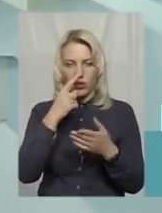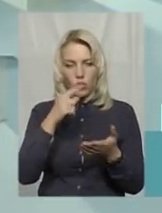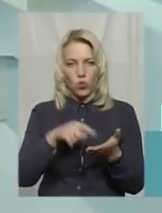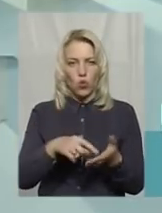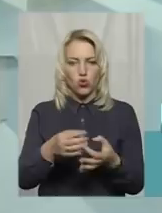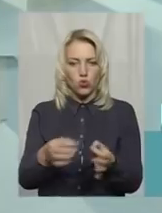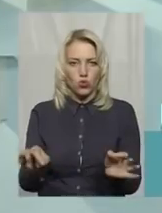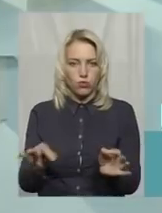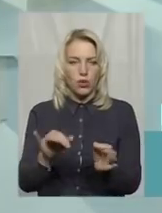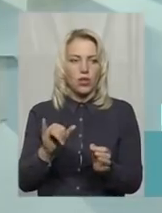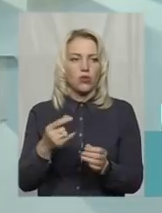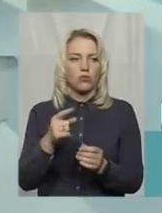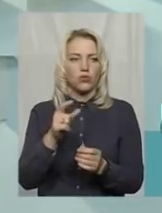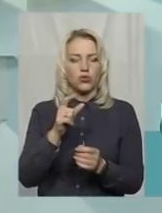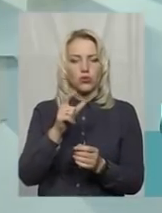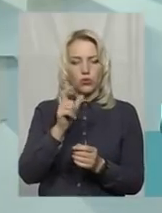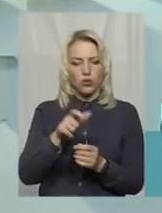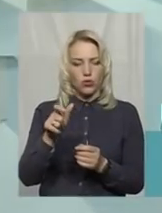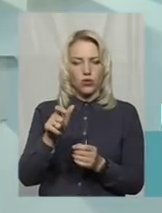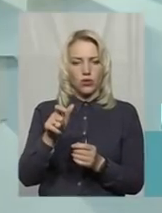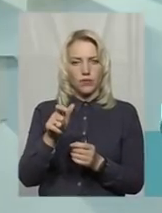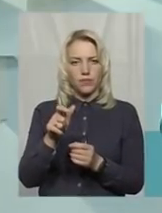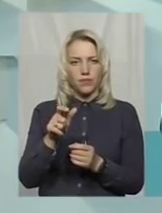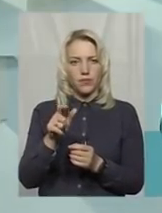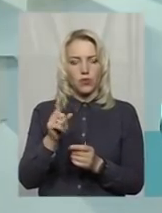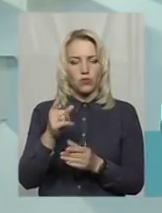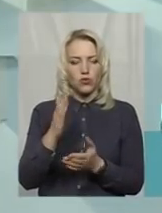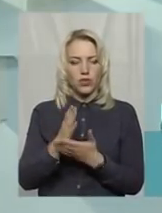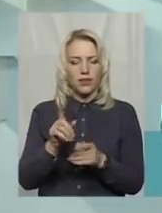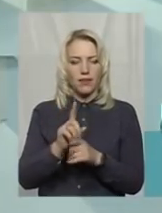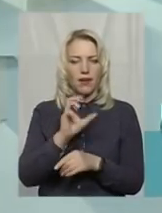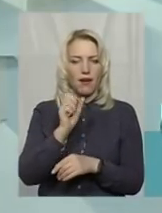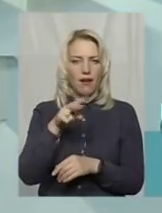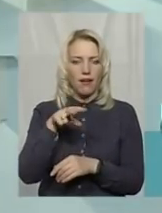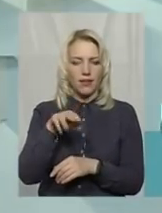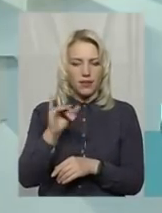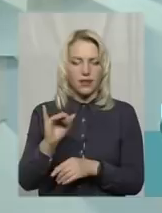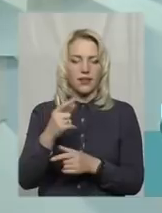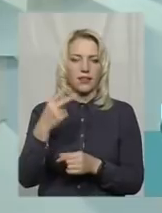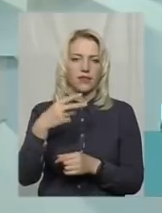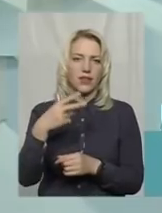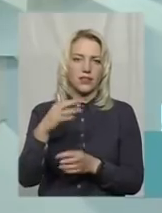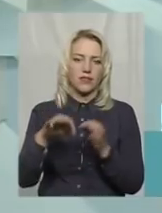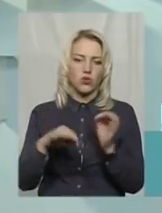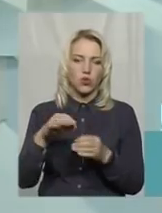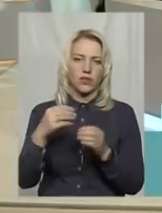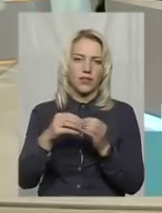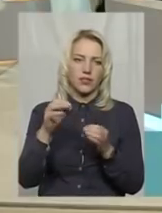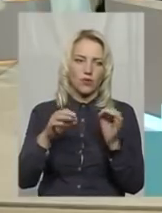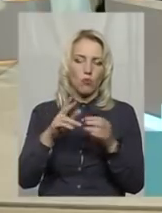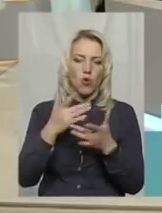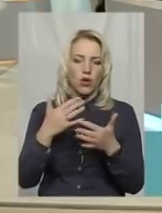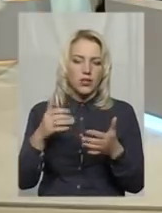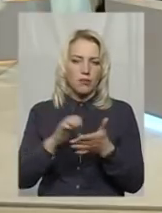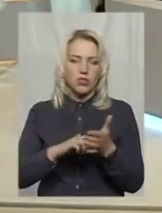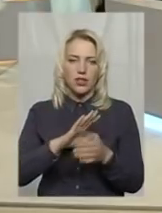за 100-квартирного будинку, як правило, приходять нам акти, де 20%, 10% по різних причинах не